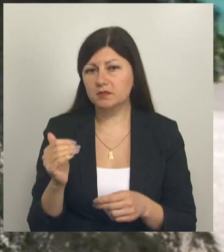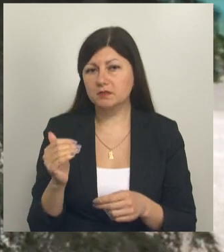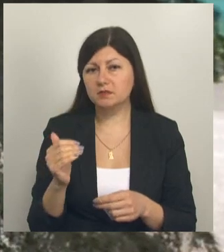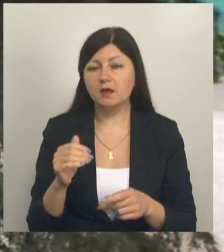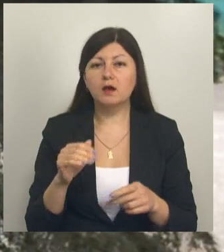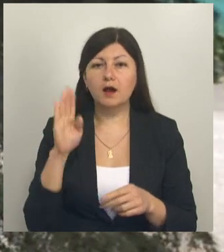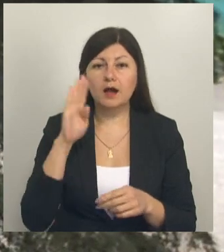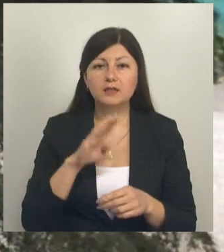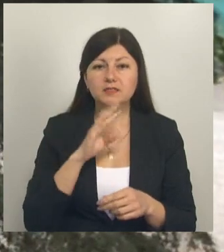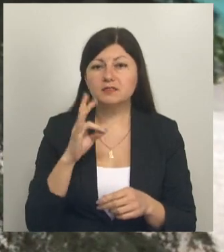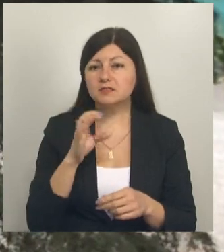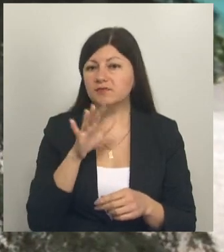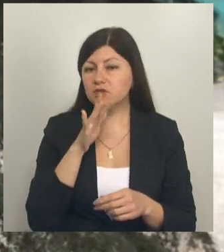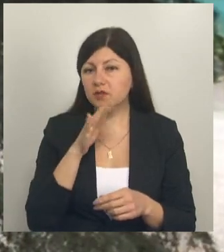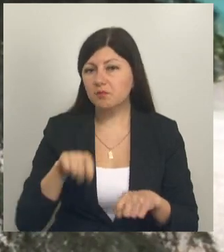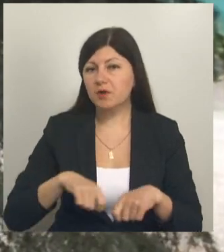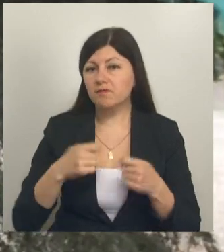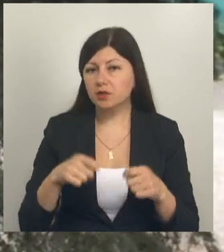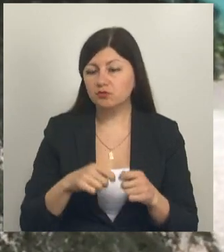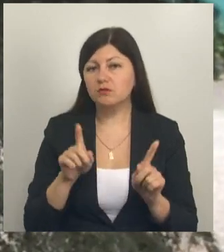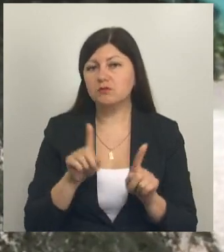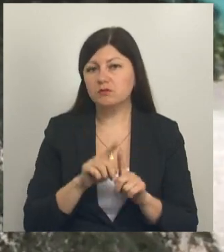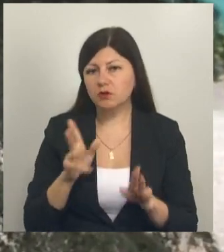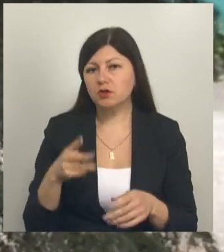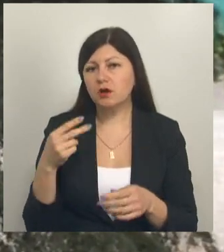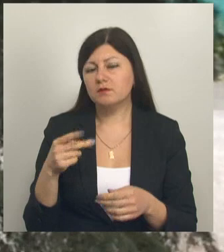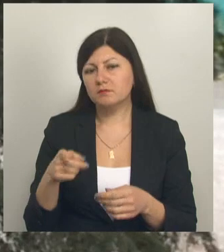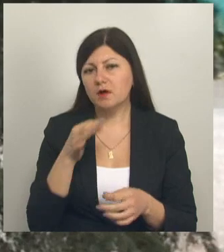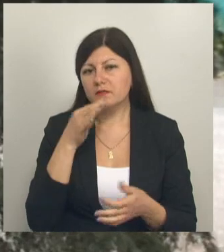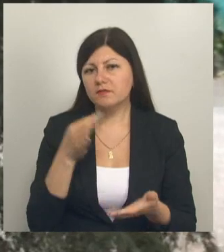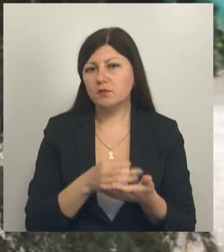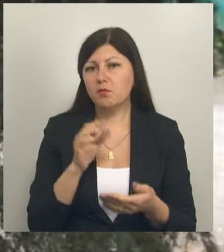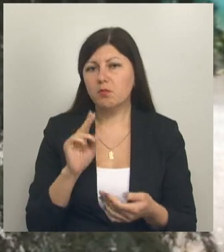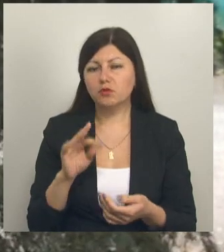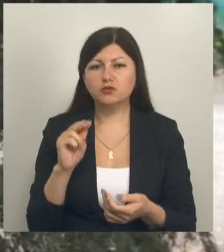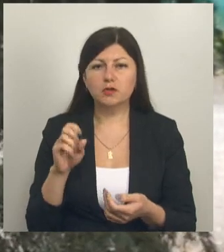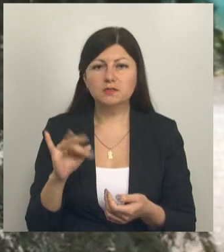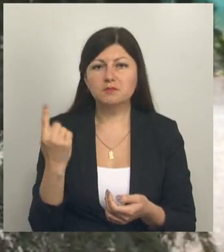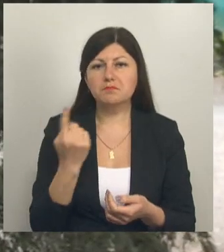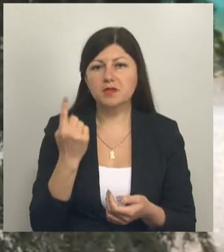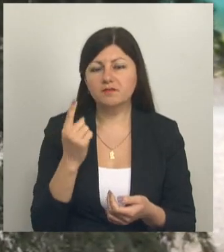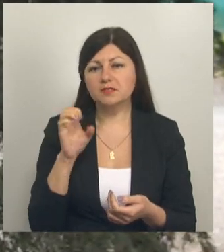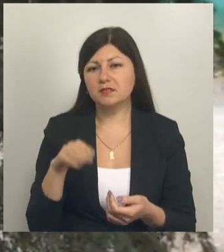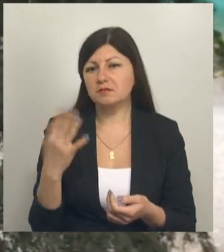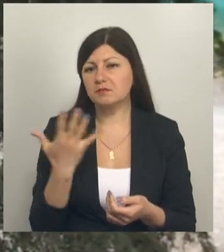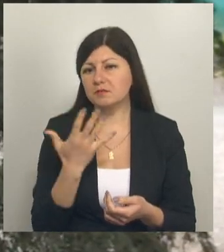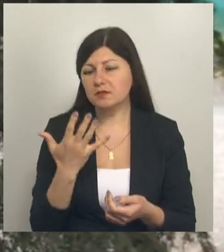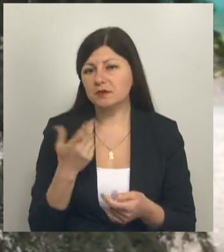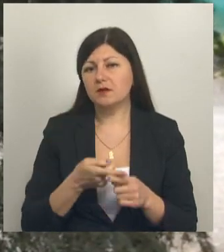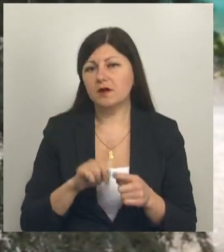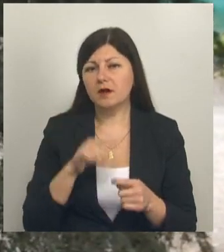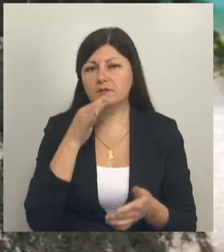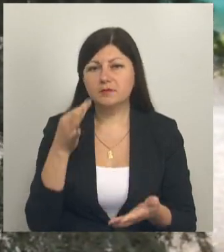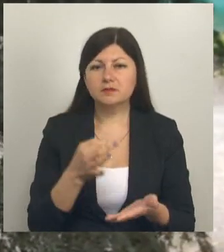Отец несовершеннолетнего правонарушителя также привлечен к ответственности по части 1 статьи 535 Кодекса об